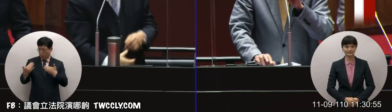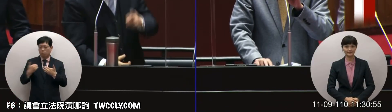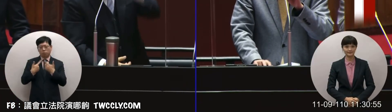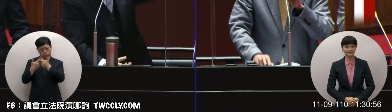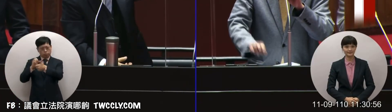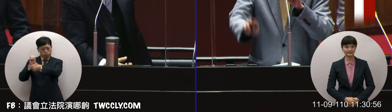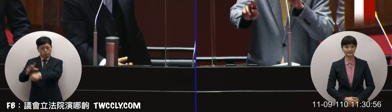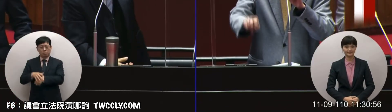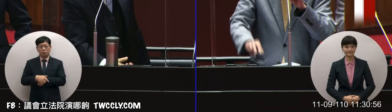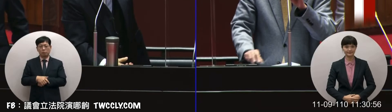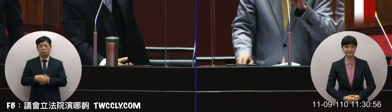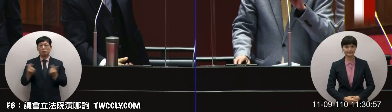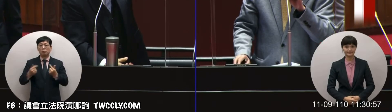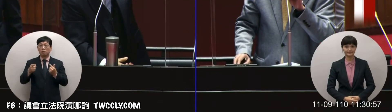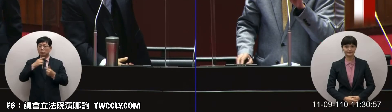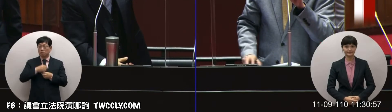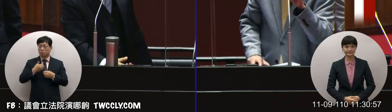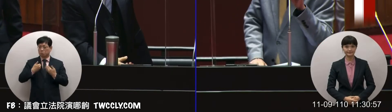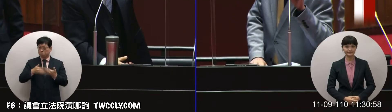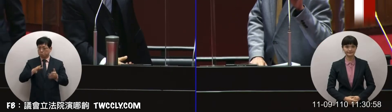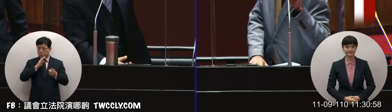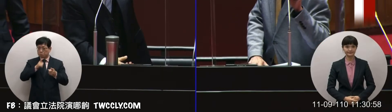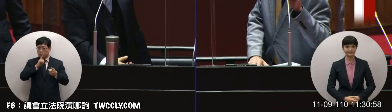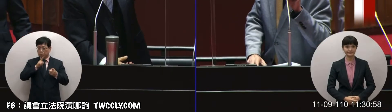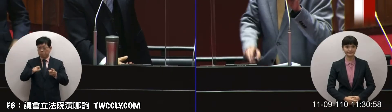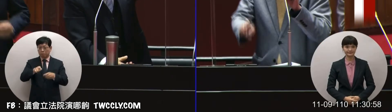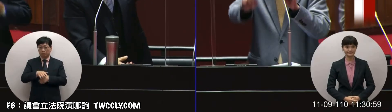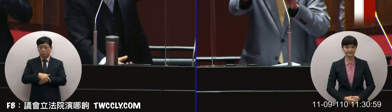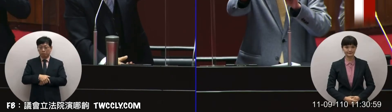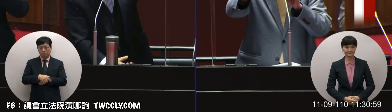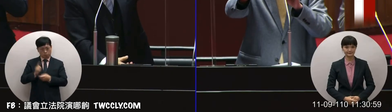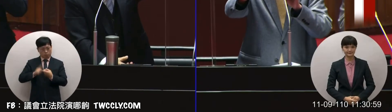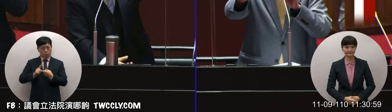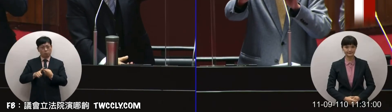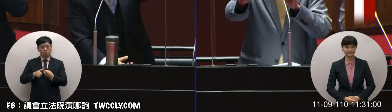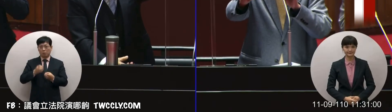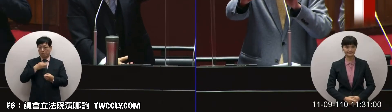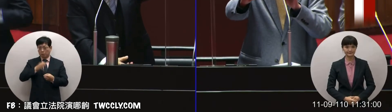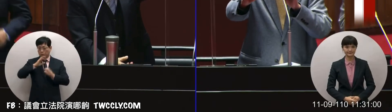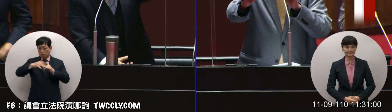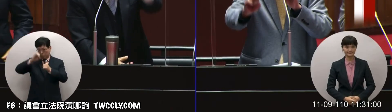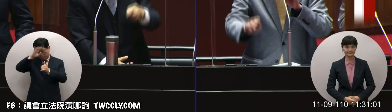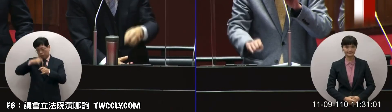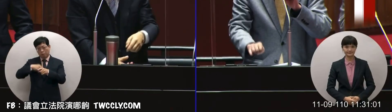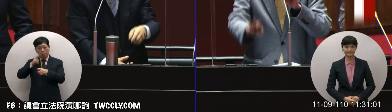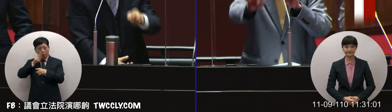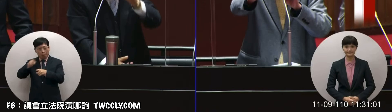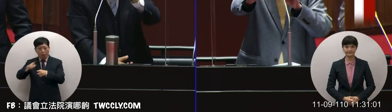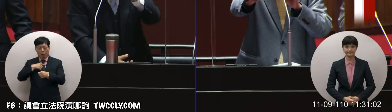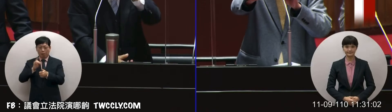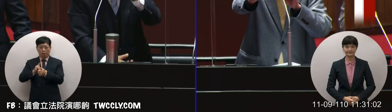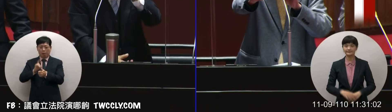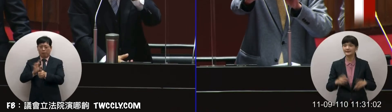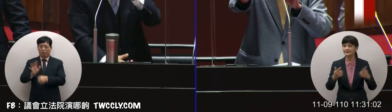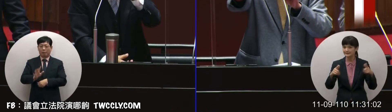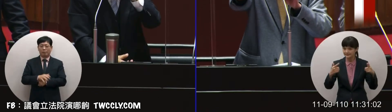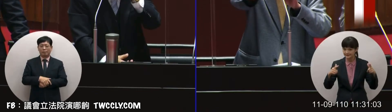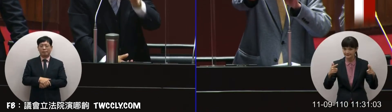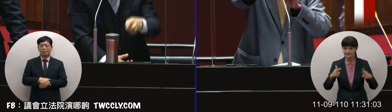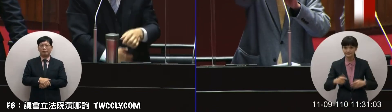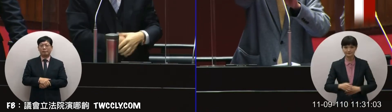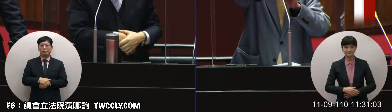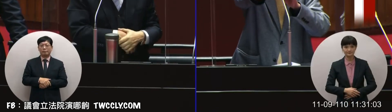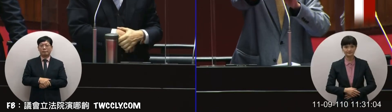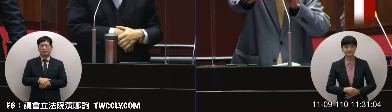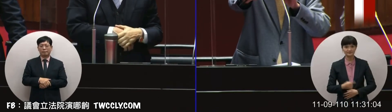說你說那個不要賠了服務人又側兵這有力不能讓國民黨動作起床不是我說你民進